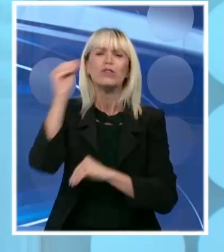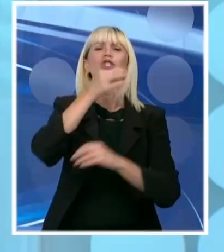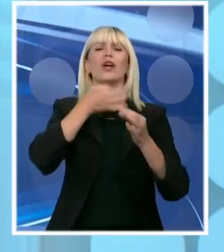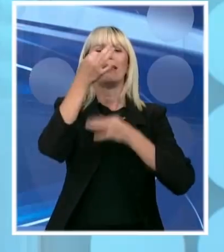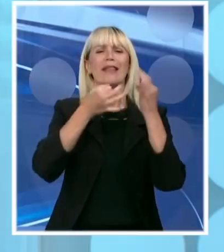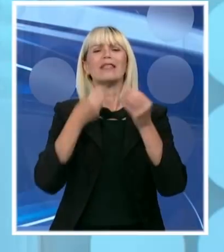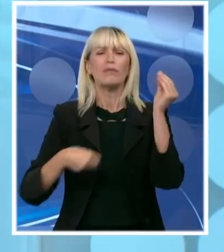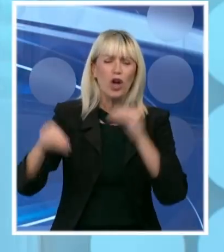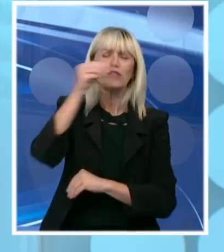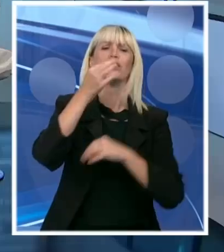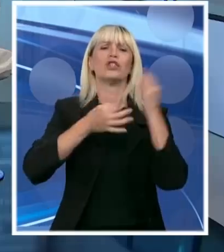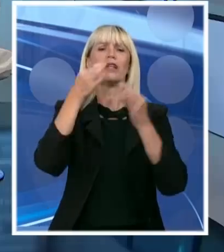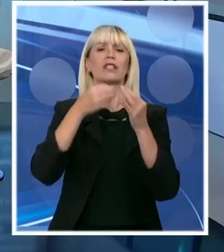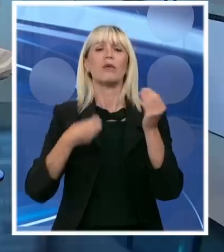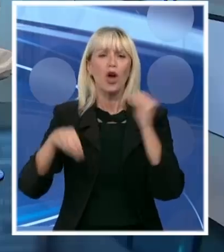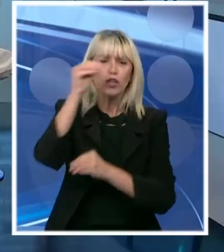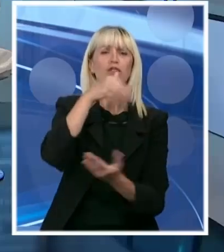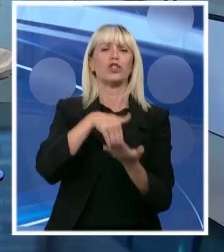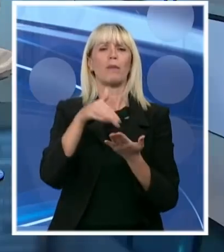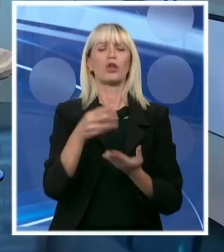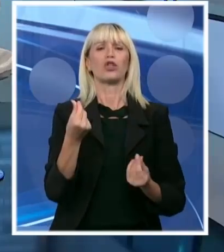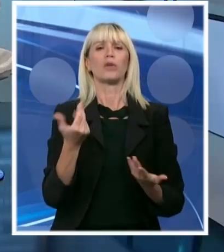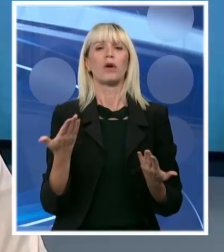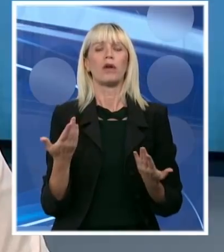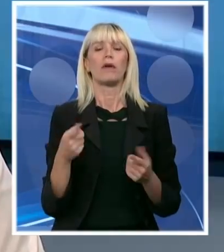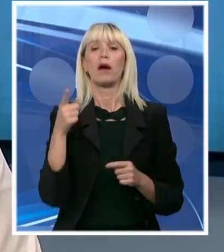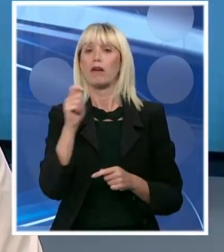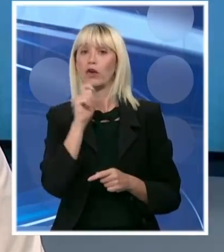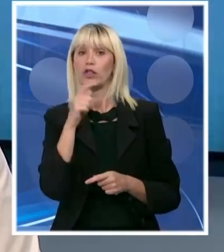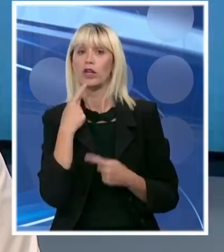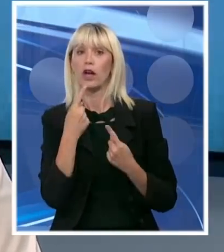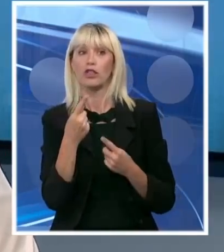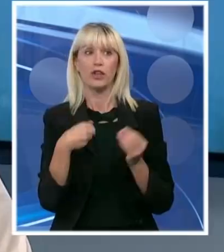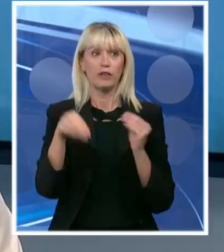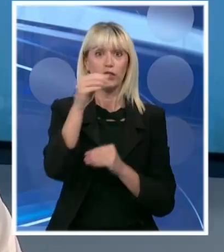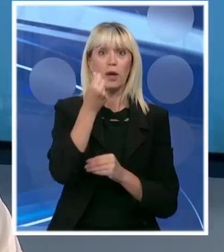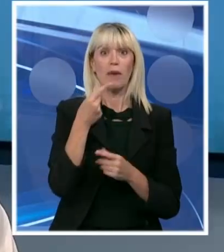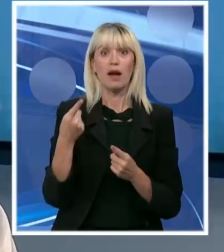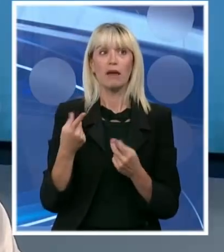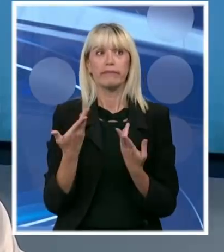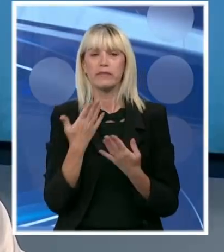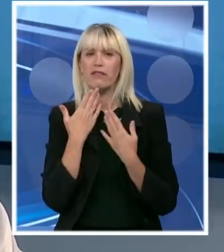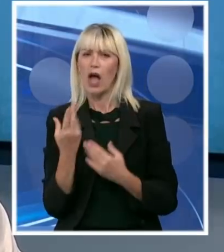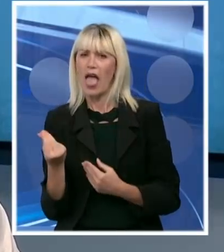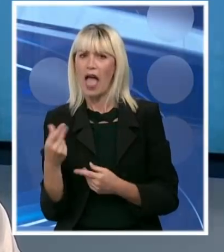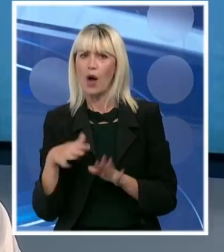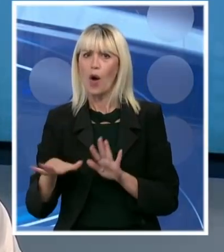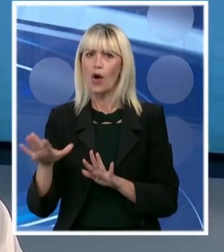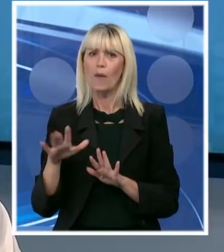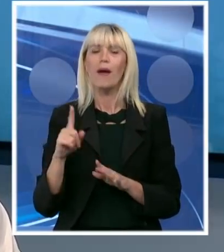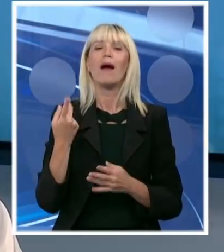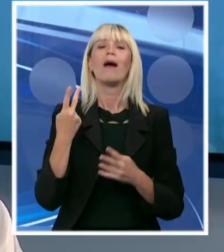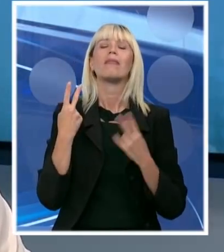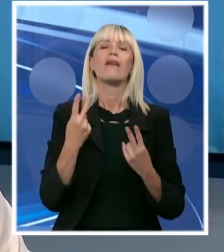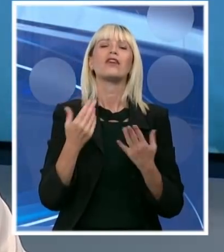još više para. I još više para zahvaljujući ekonomiji. Vest koja je pa negde najvažnija ovih dana bila je da su